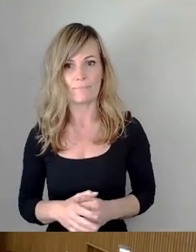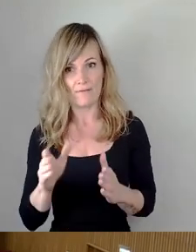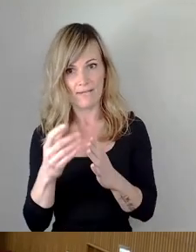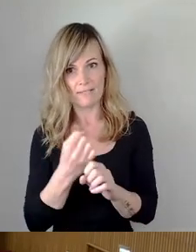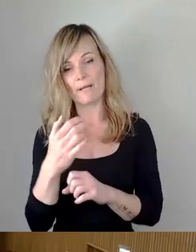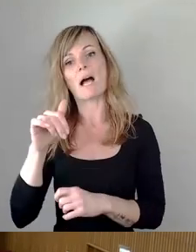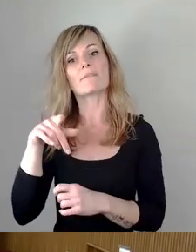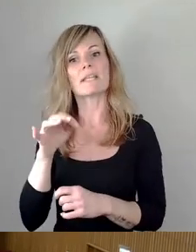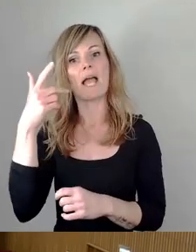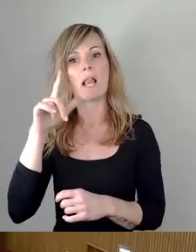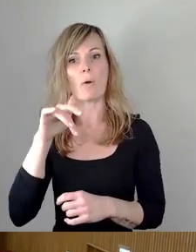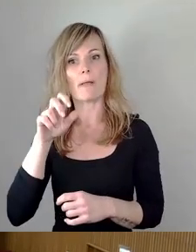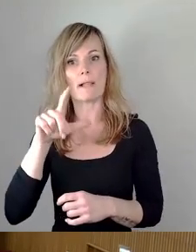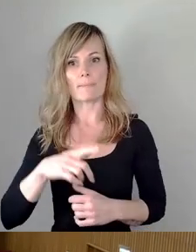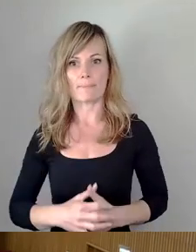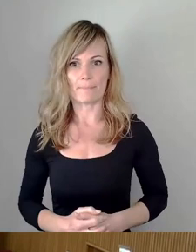Lommel, bitte.